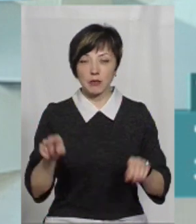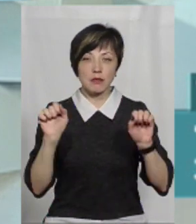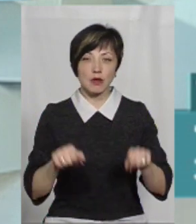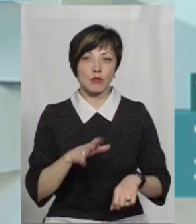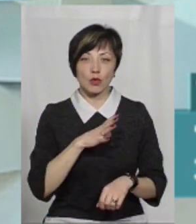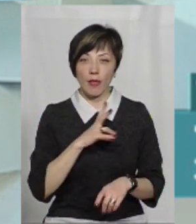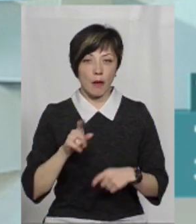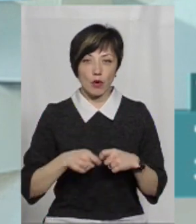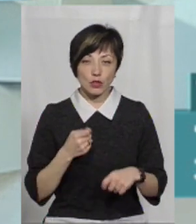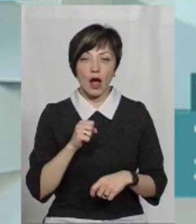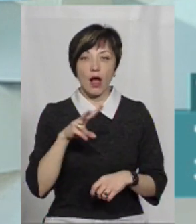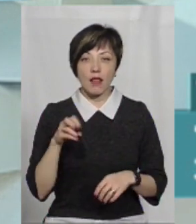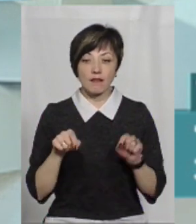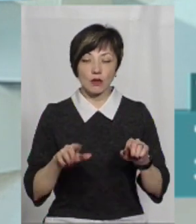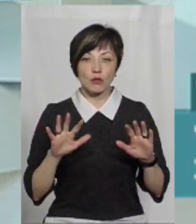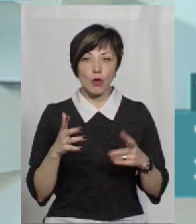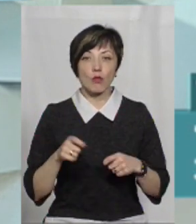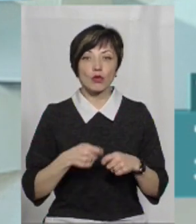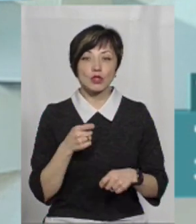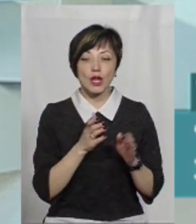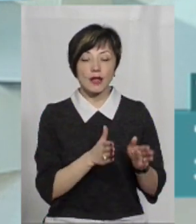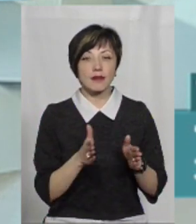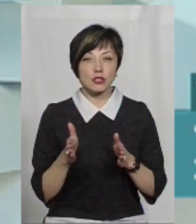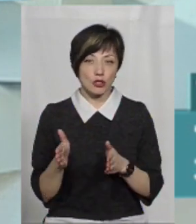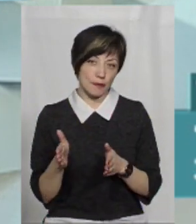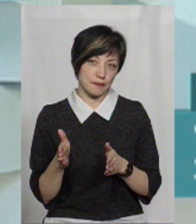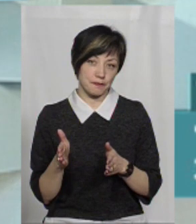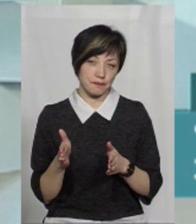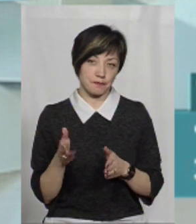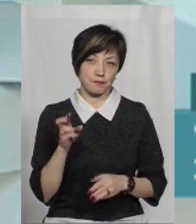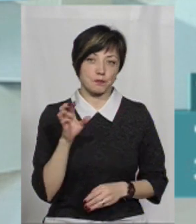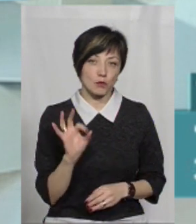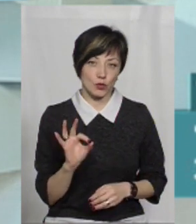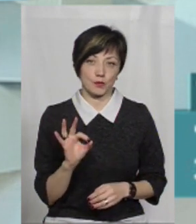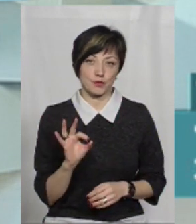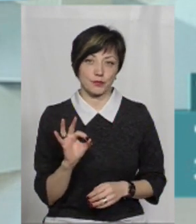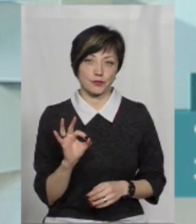якби і не порушений. Але в даному випадку порушувався сам режим, оскільки